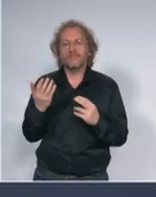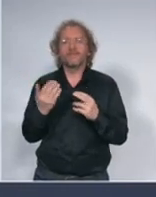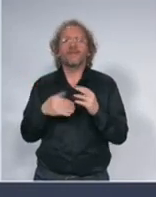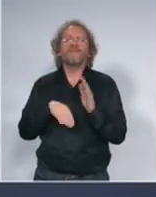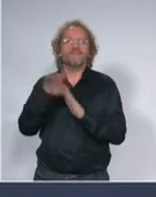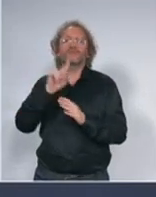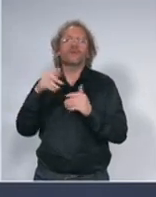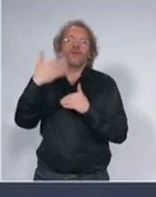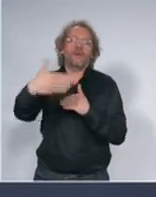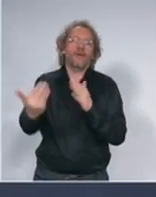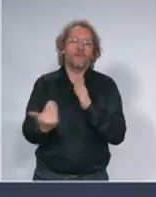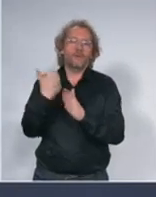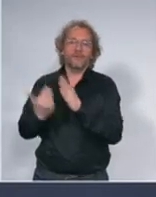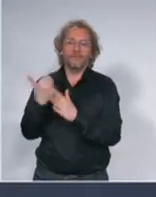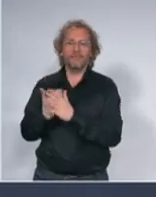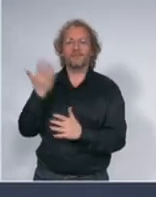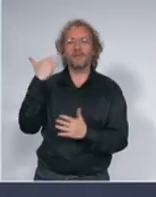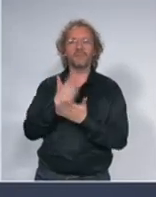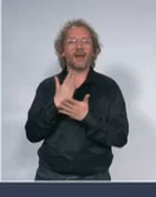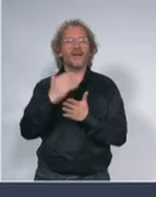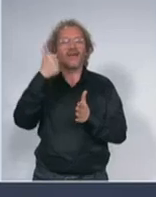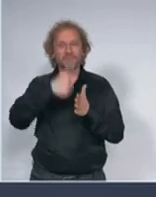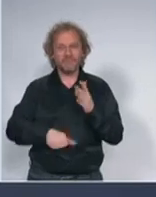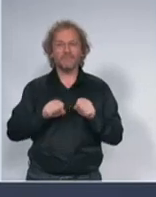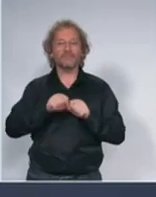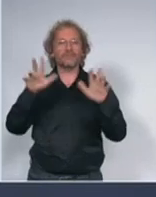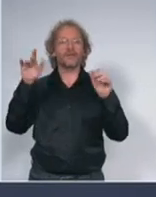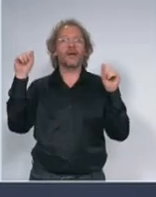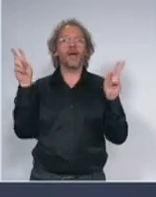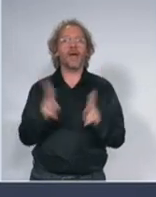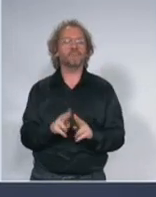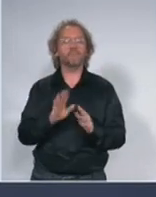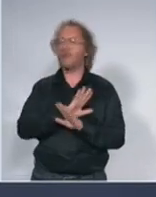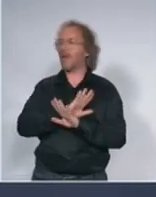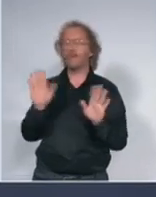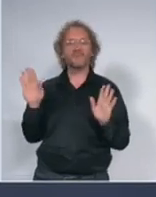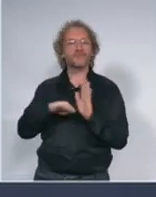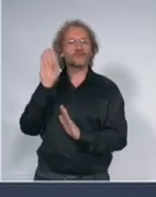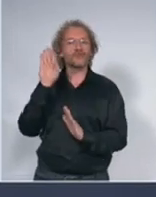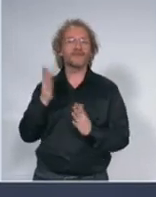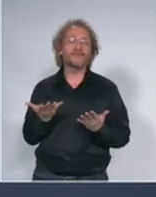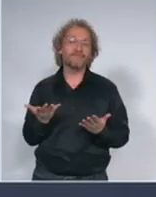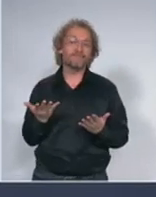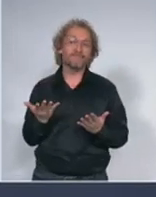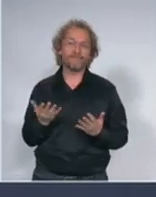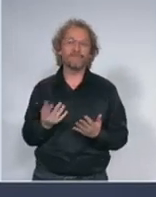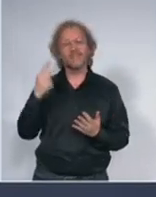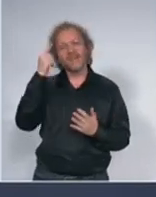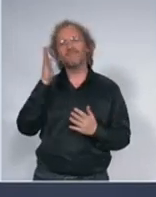su se pojavljivali to nikad ne možete biti sigurni kako će to da se kreće ali mi se spremamo